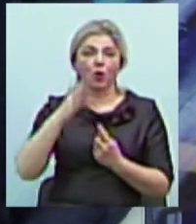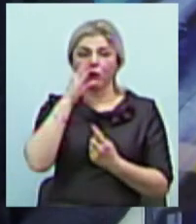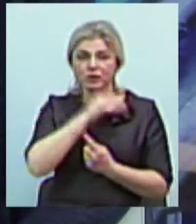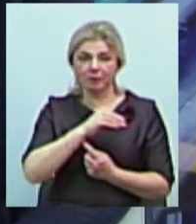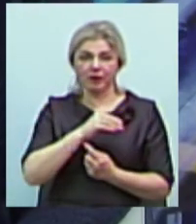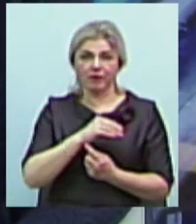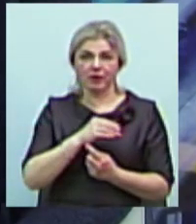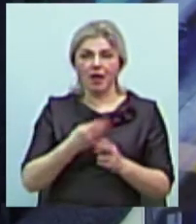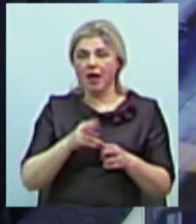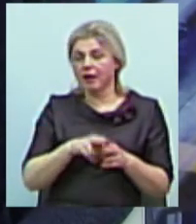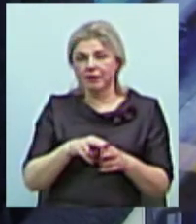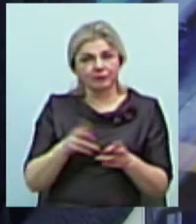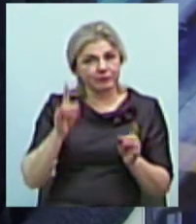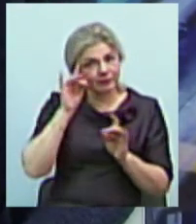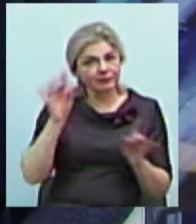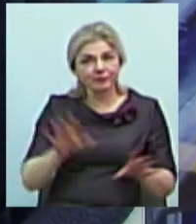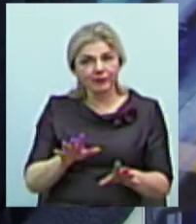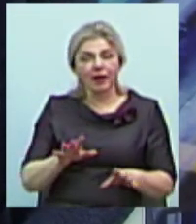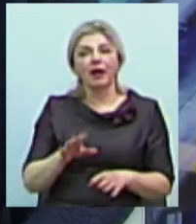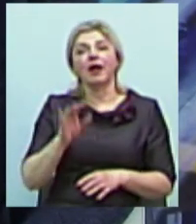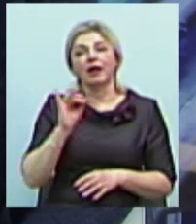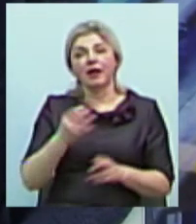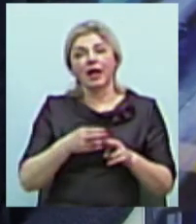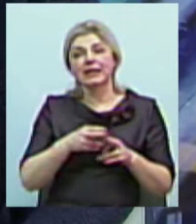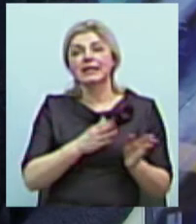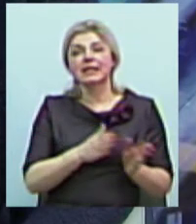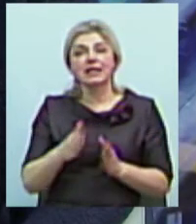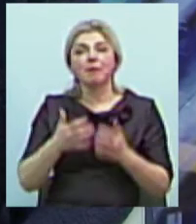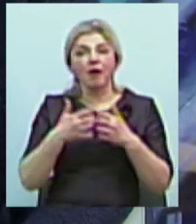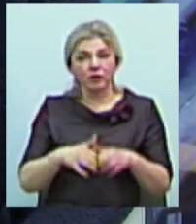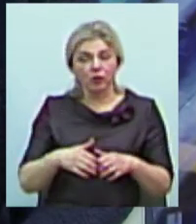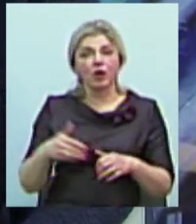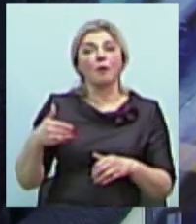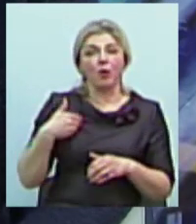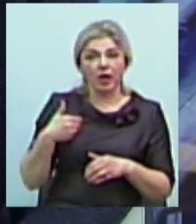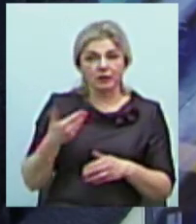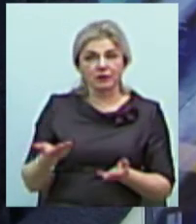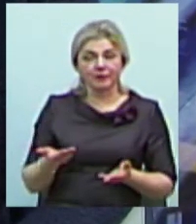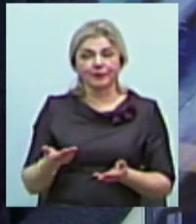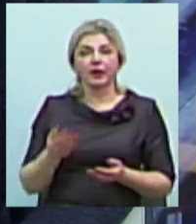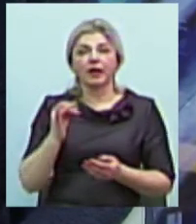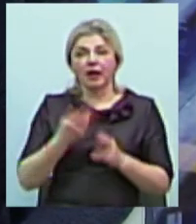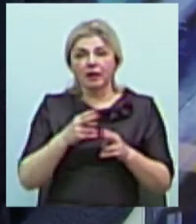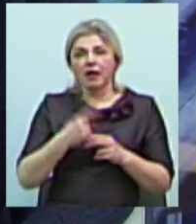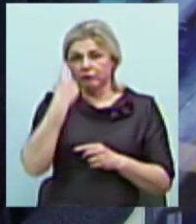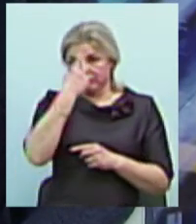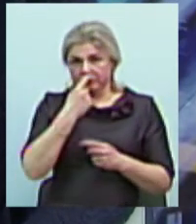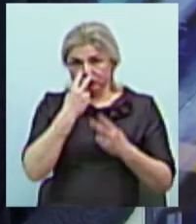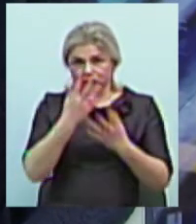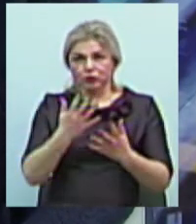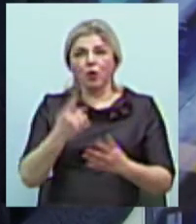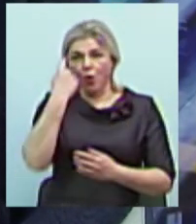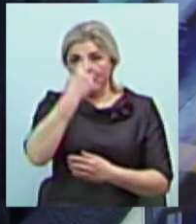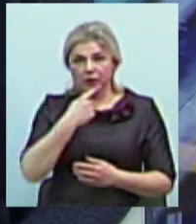камер. Тобто це нонсенс. І, звісно ж, системи автоматизації стоять у пригоді. Це розпізнавання обличчя. Ці